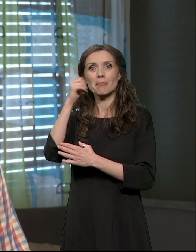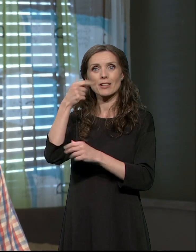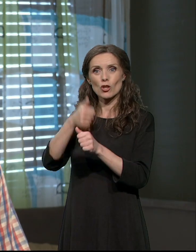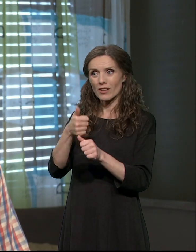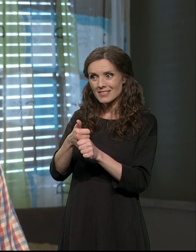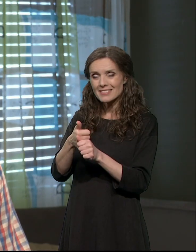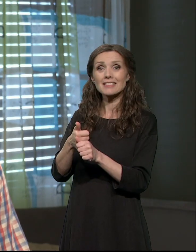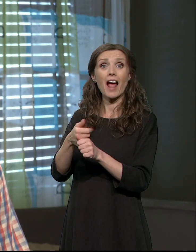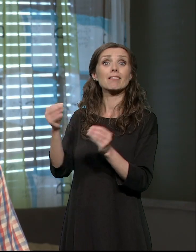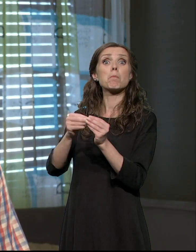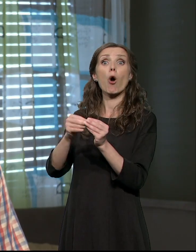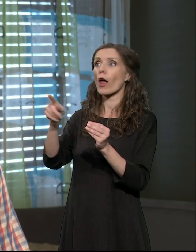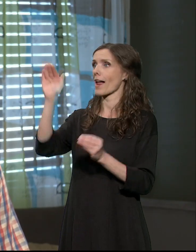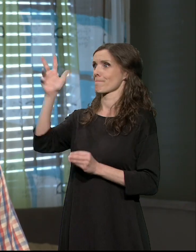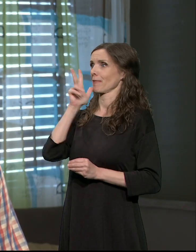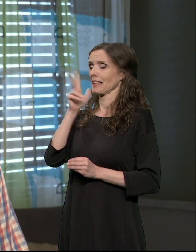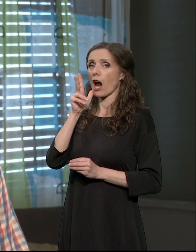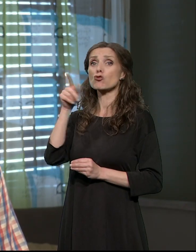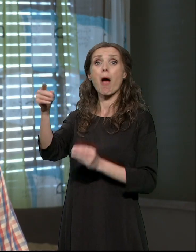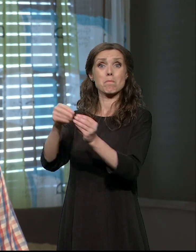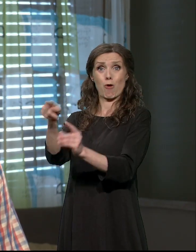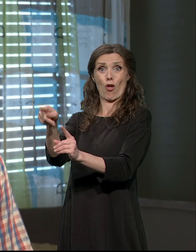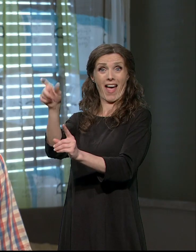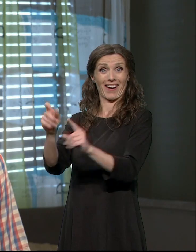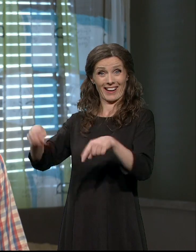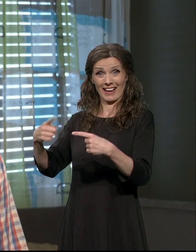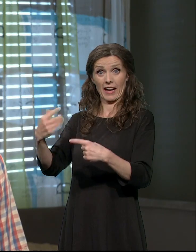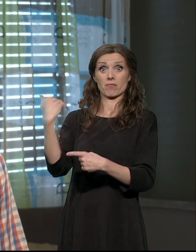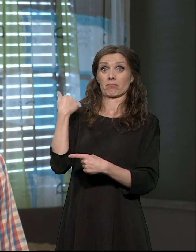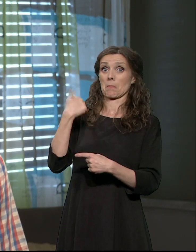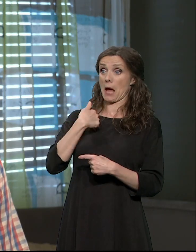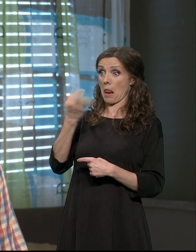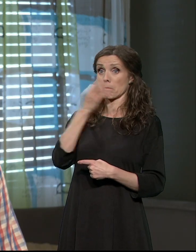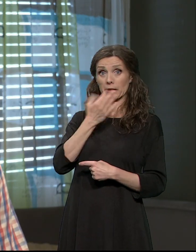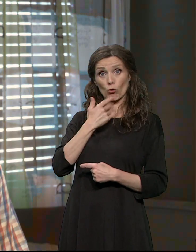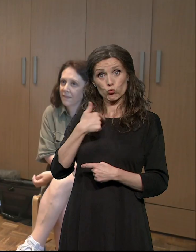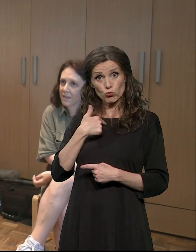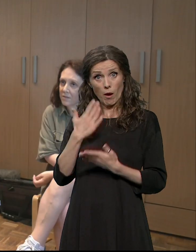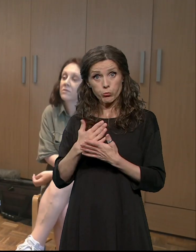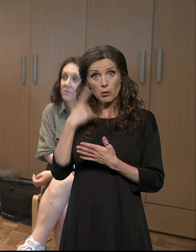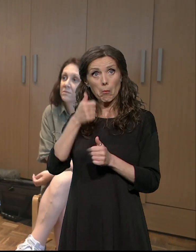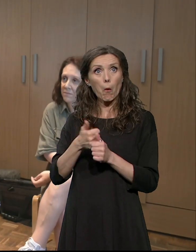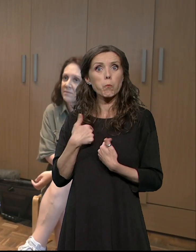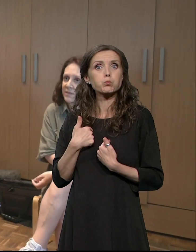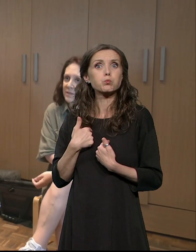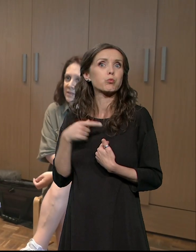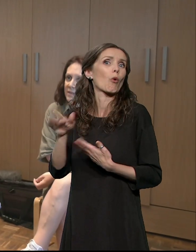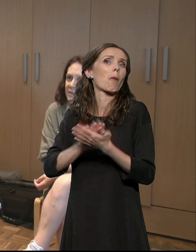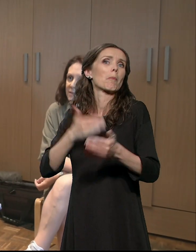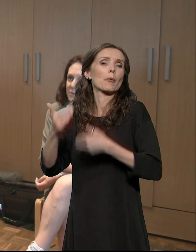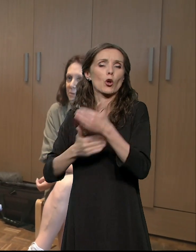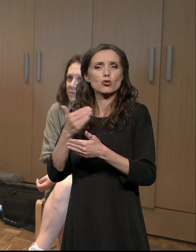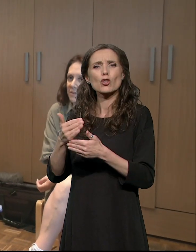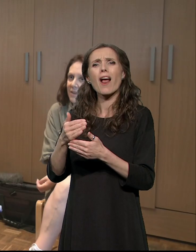mene pozvao, da li bi ja hteo da budu njegov personalni asistent. I tako je to krenulo, nekada prilike. On i ja smo se poznavali